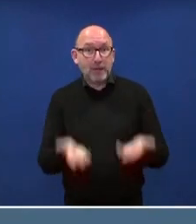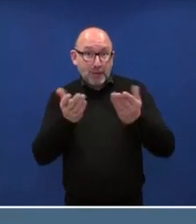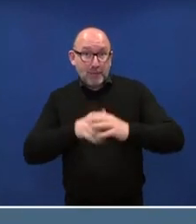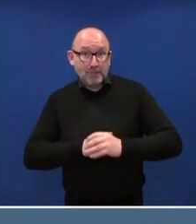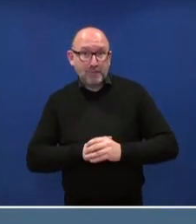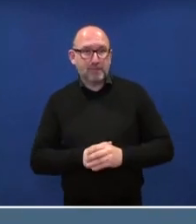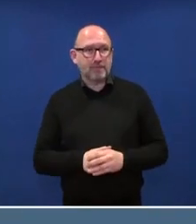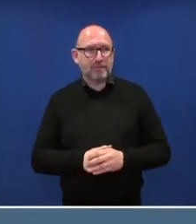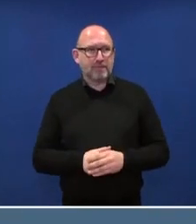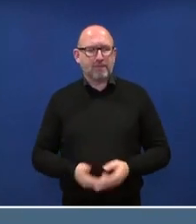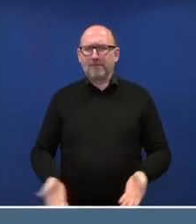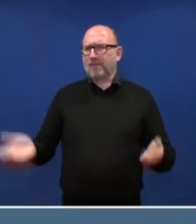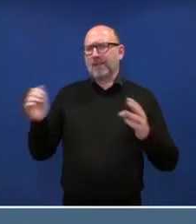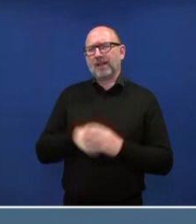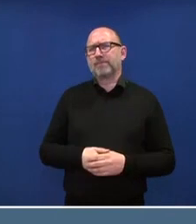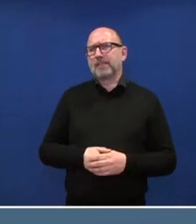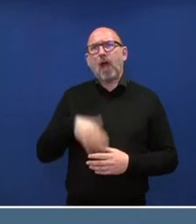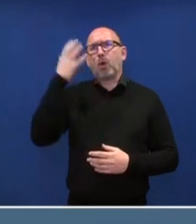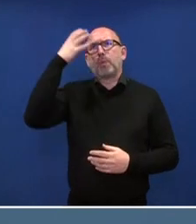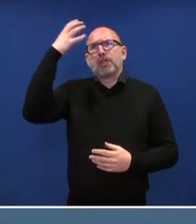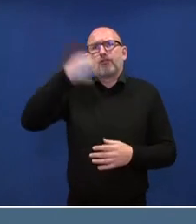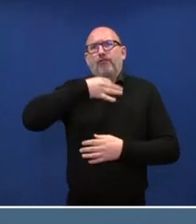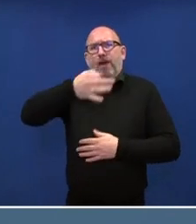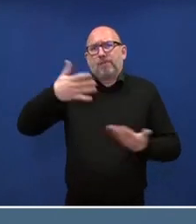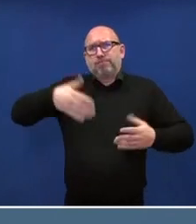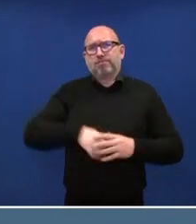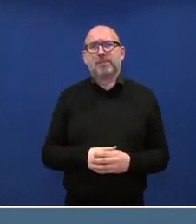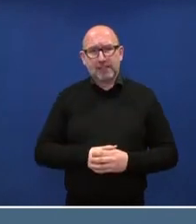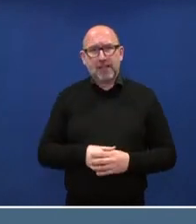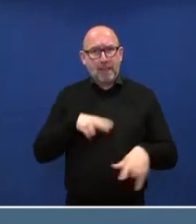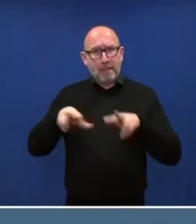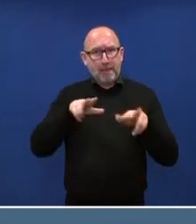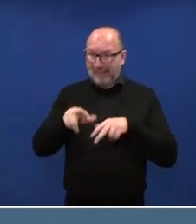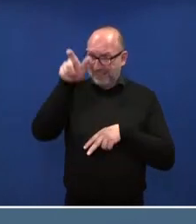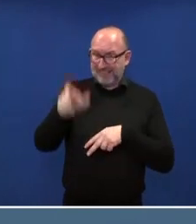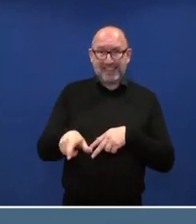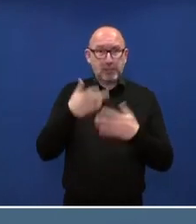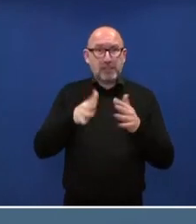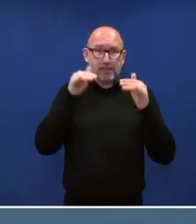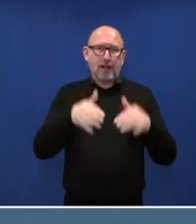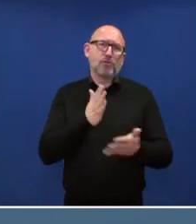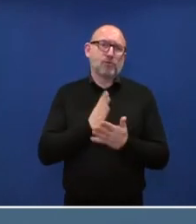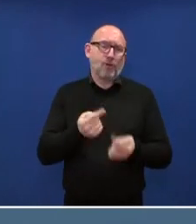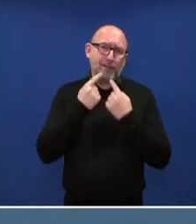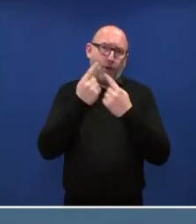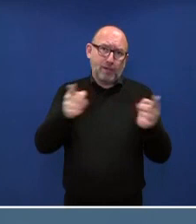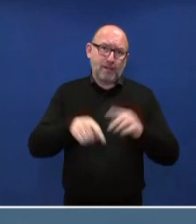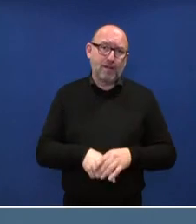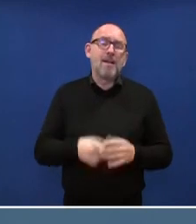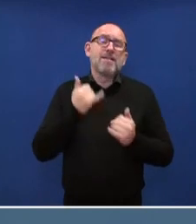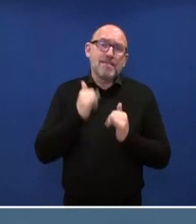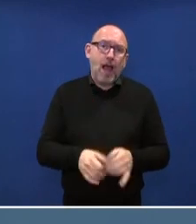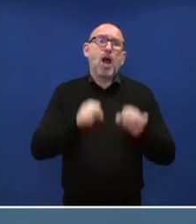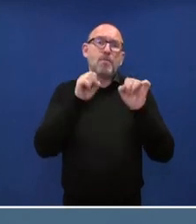Ich meine, das ist doch jetzt auch eine sehr hypothetische Frage. meine, der Minister hat sich genau zu diesem Fall schon geäußert, dass das natürlich möglich ist,